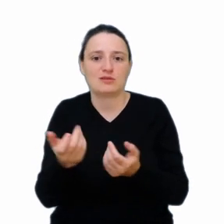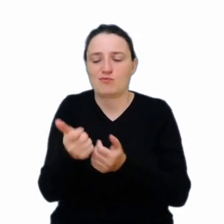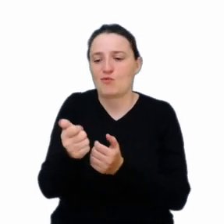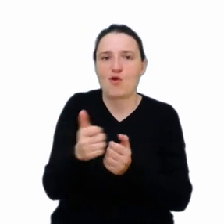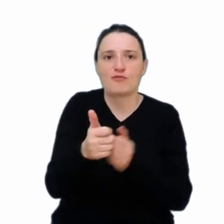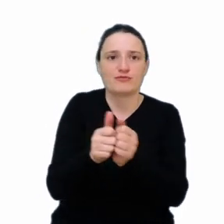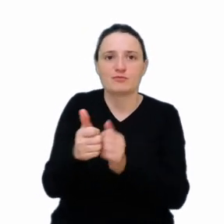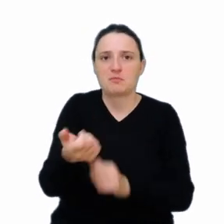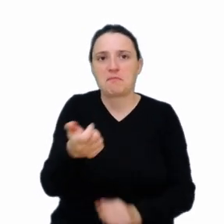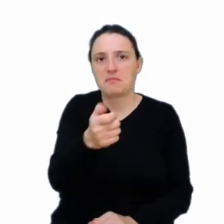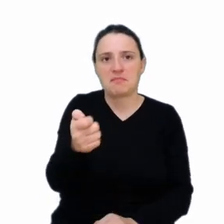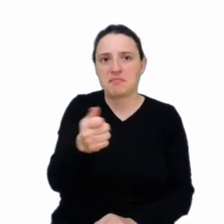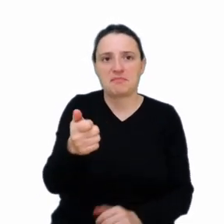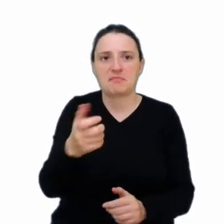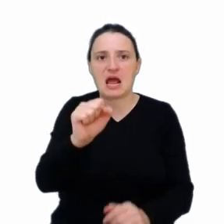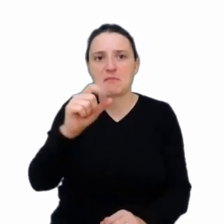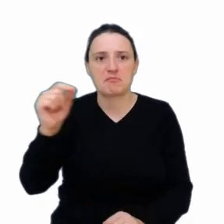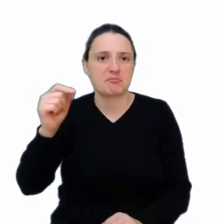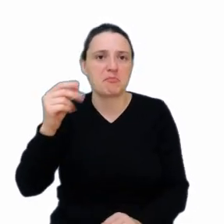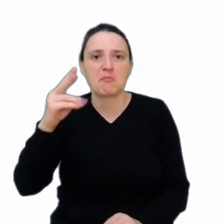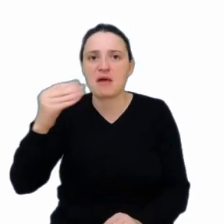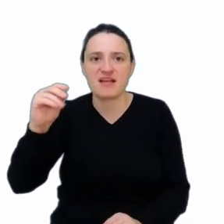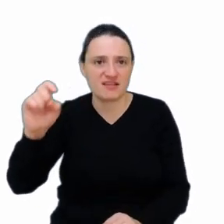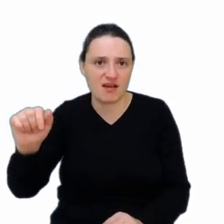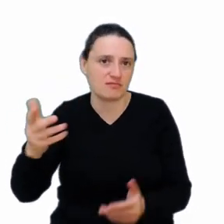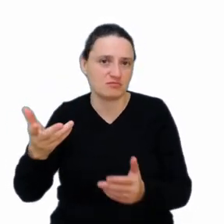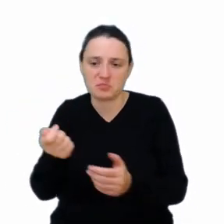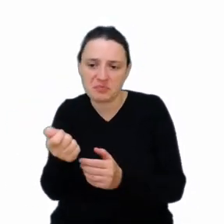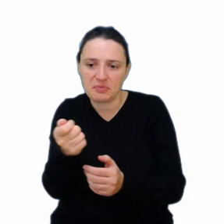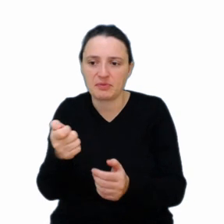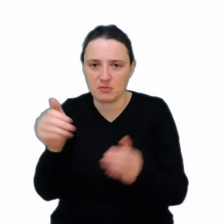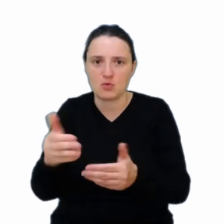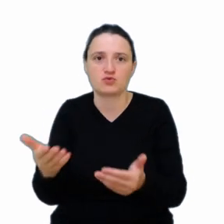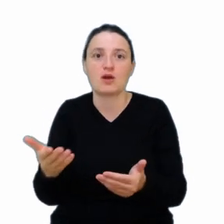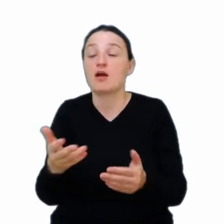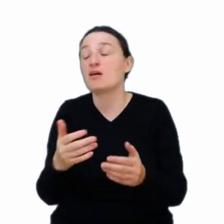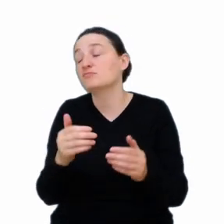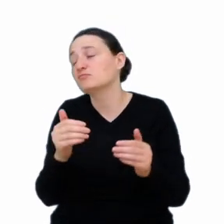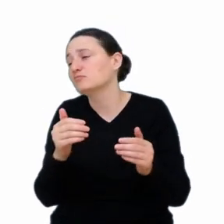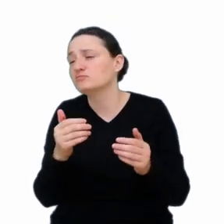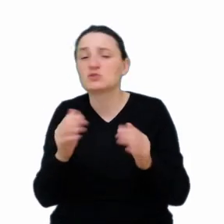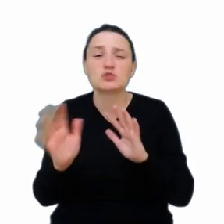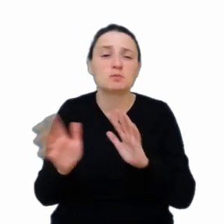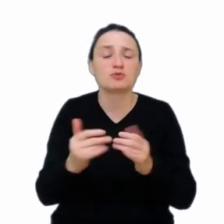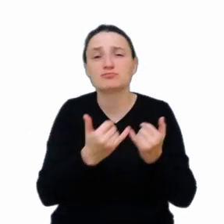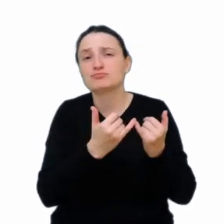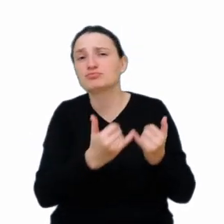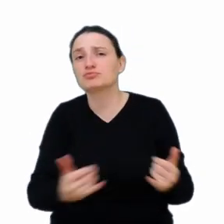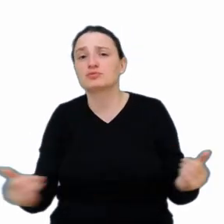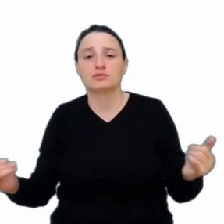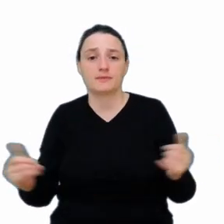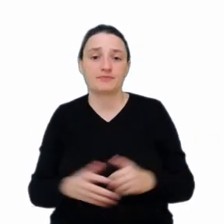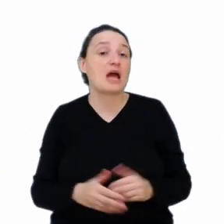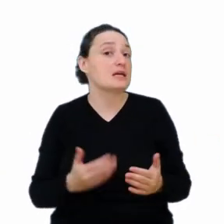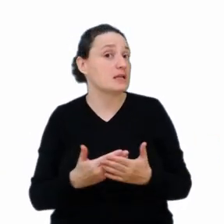kilkadziesiąt złotych w sklepie elektronicznym. Możliwości są różne. W związku z tym, dlaczego właśnie tak rozwijam